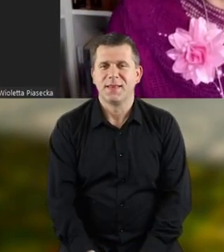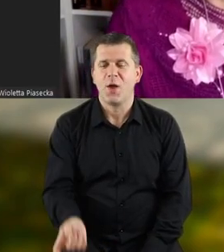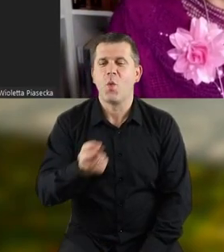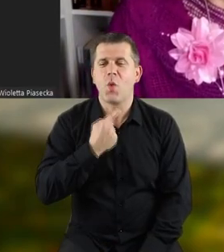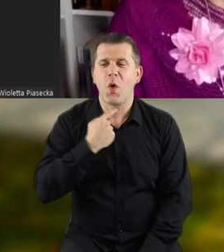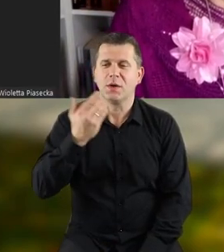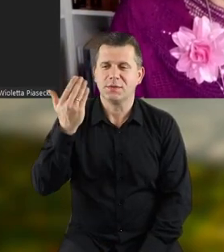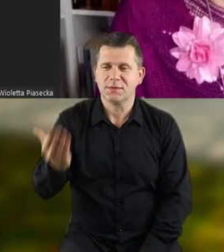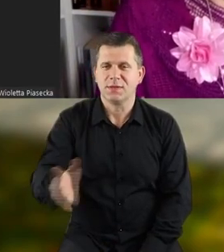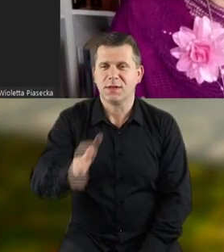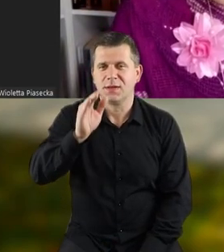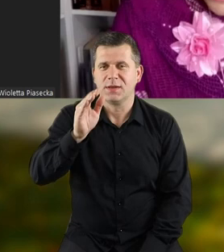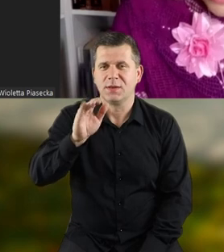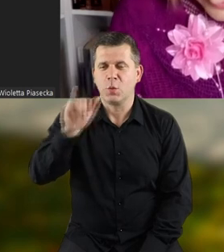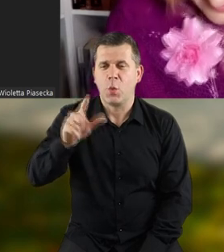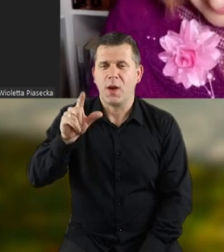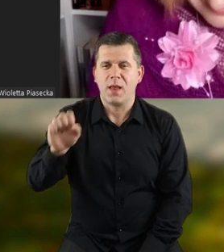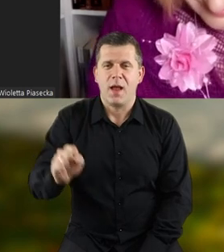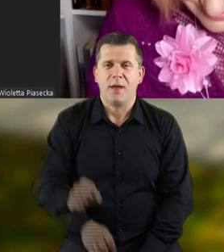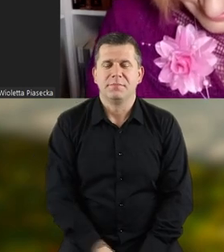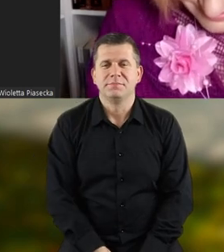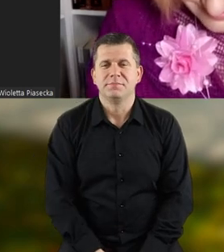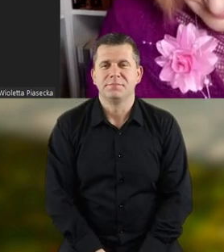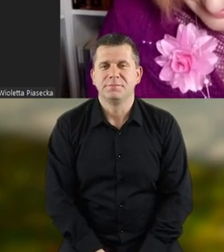Oddajmy teraz głos Julii.